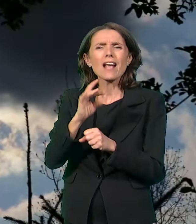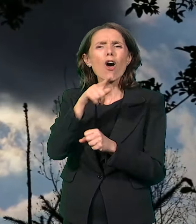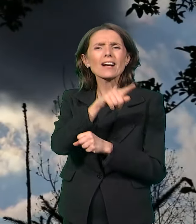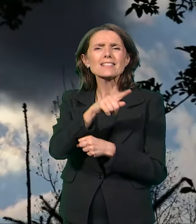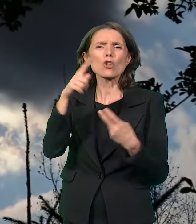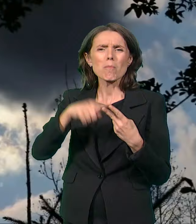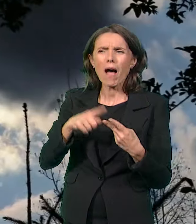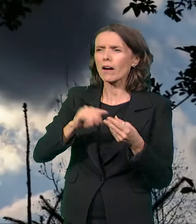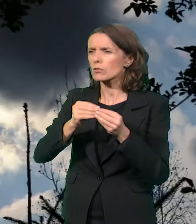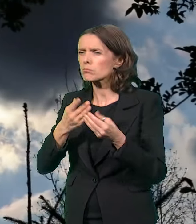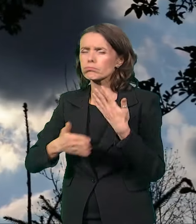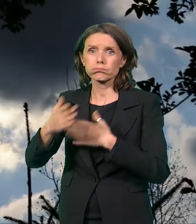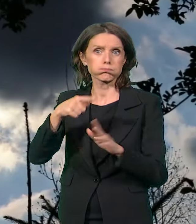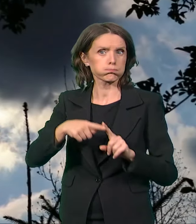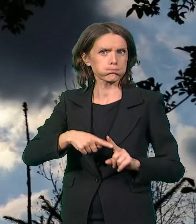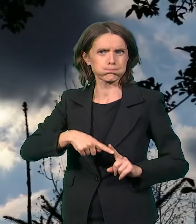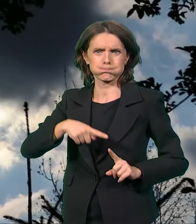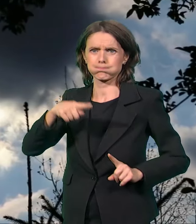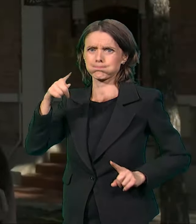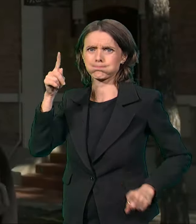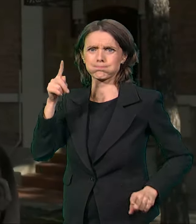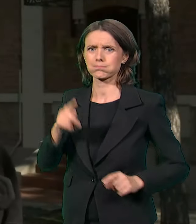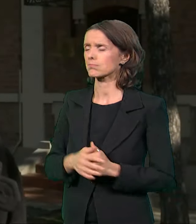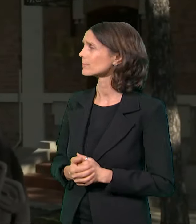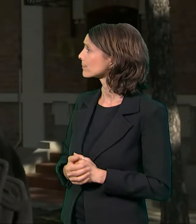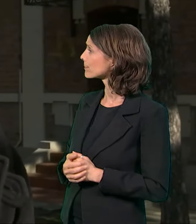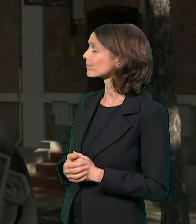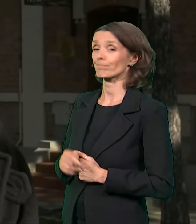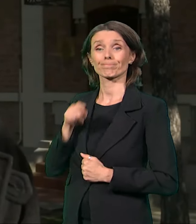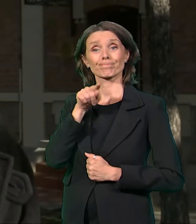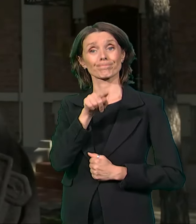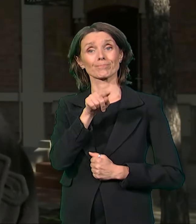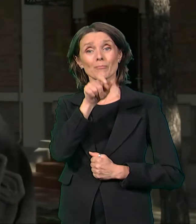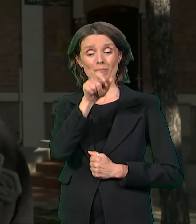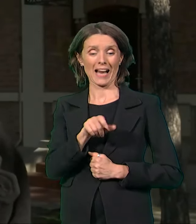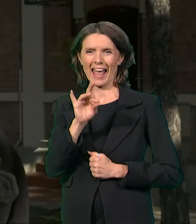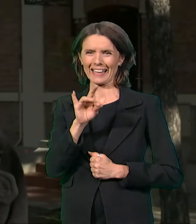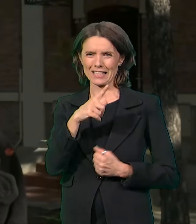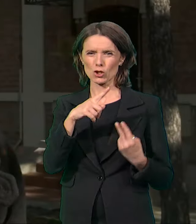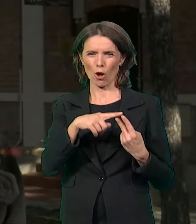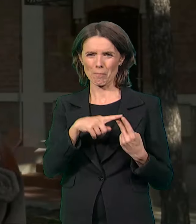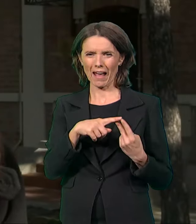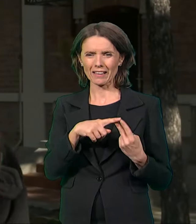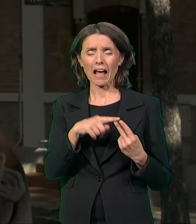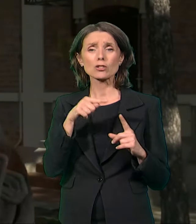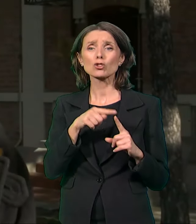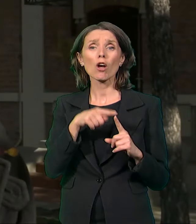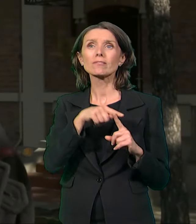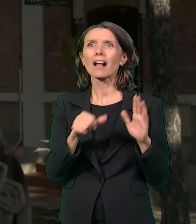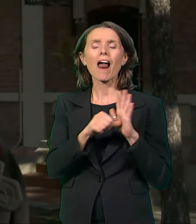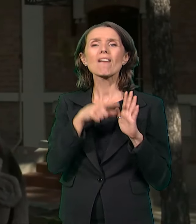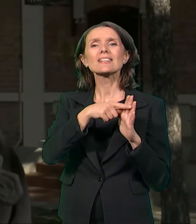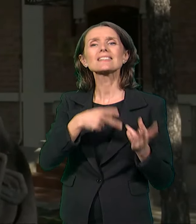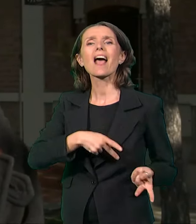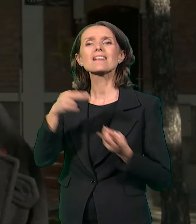On je jedan od najznačajnijih izvoznika ovog artikla, sa odličnim poslovnim vezama u